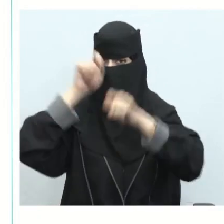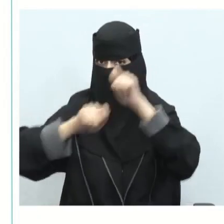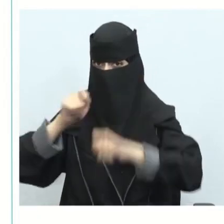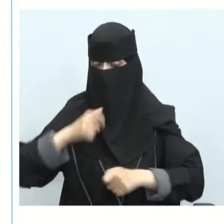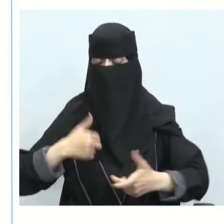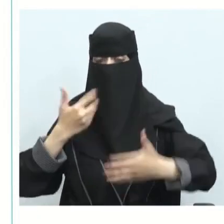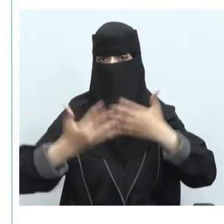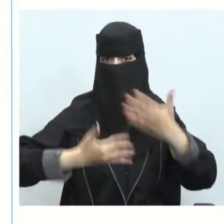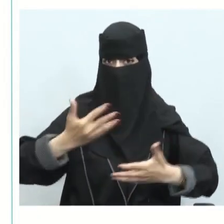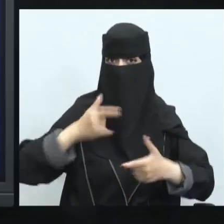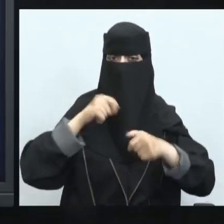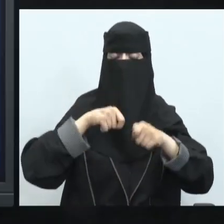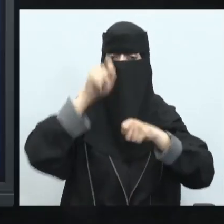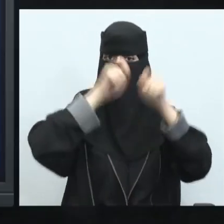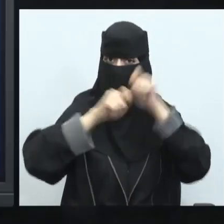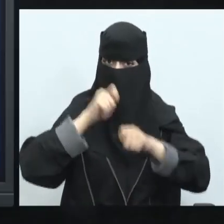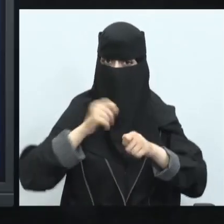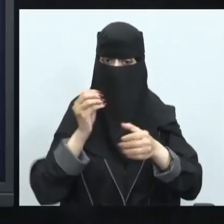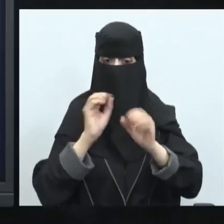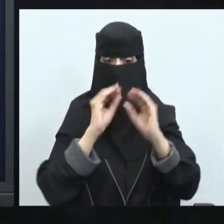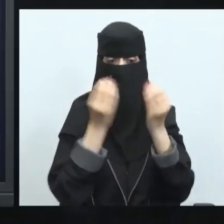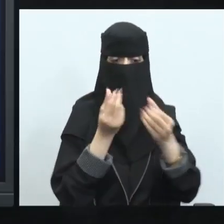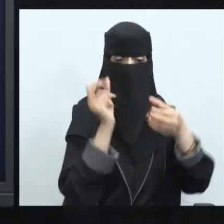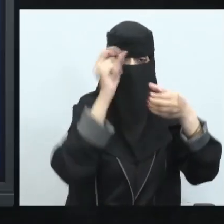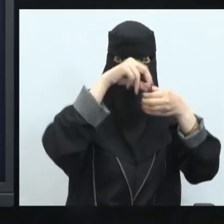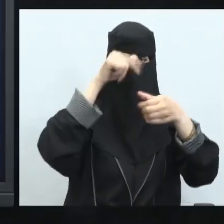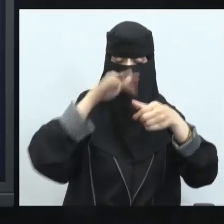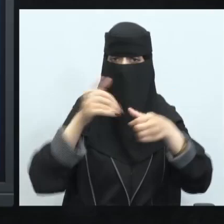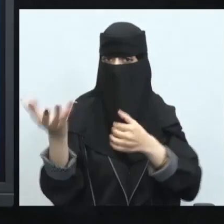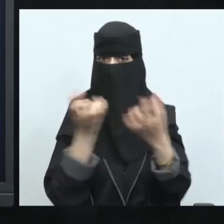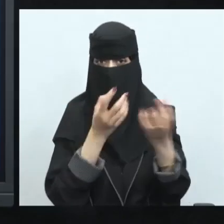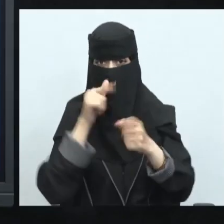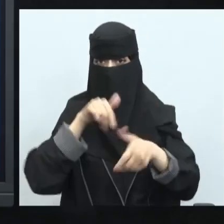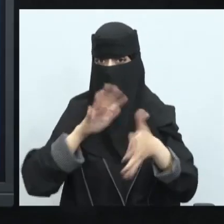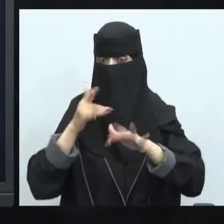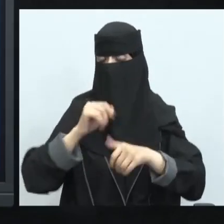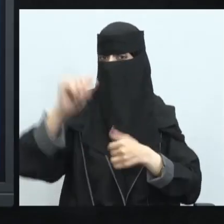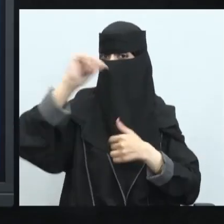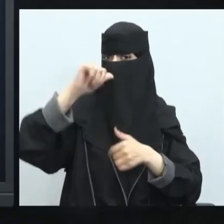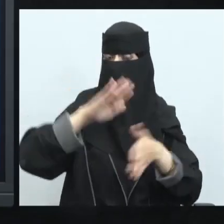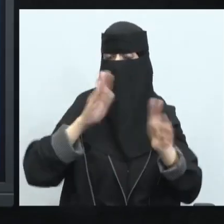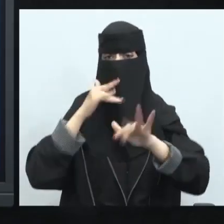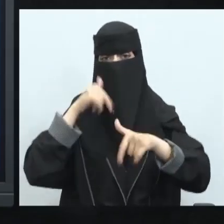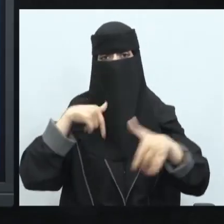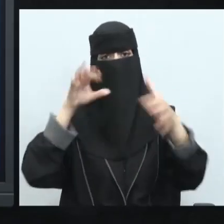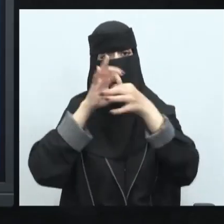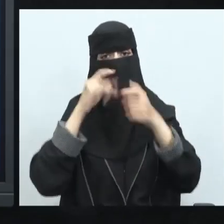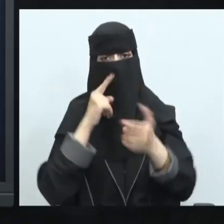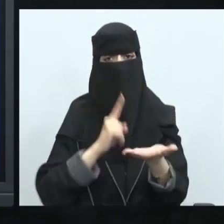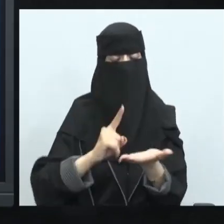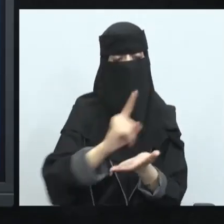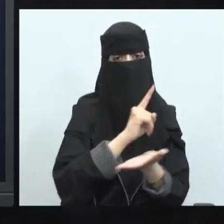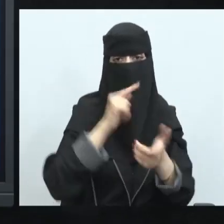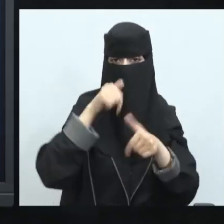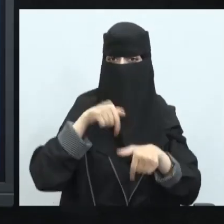الطاقة استخدام أو إدارة النفايات كذلك الموارد سواء المياه أو ما يتعلق في الطبيعة لأبد